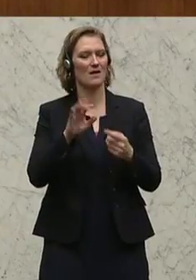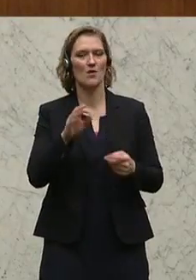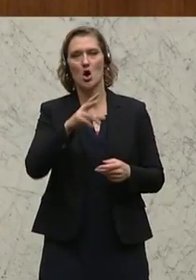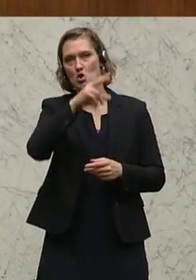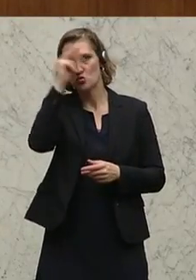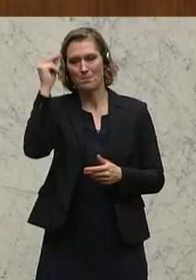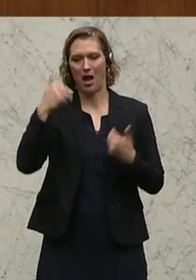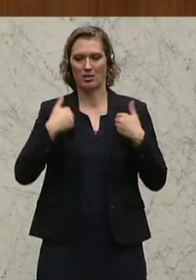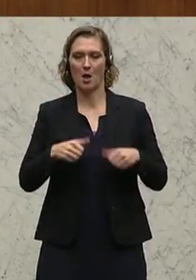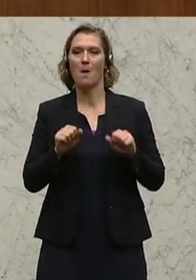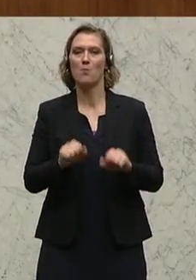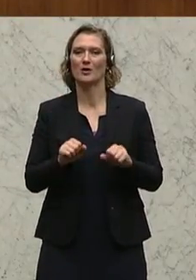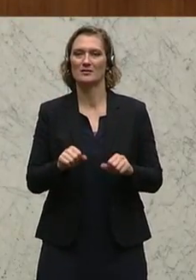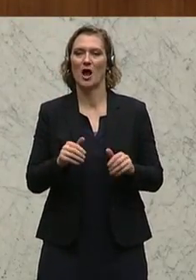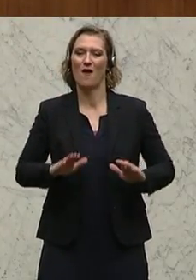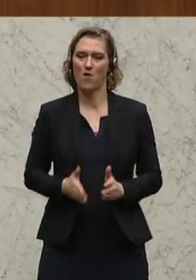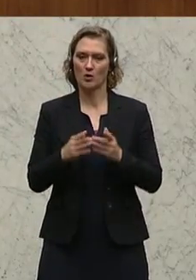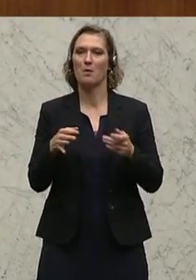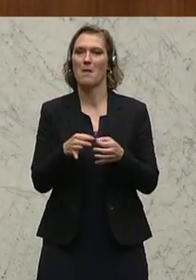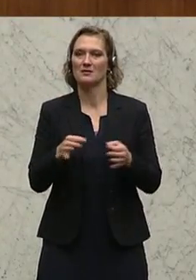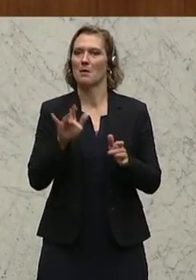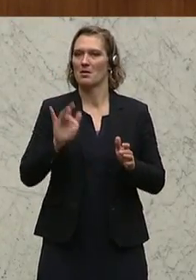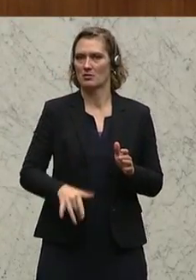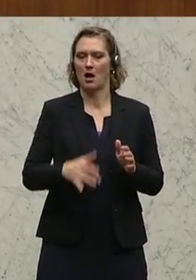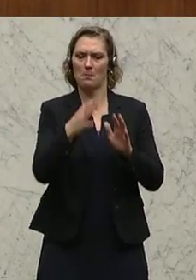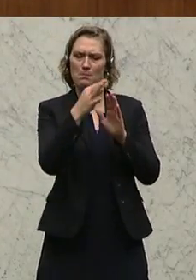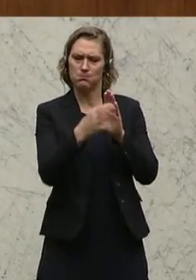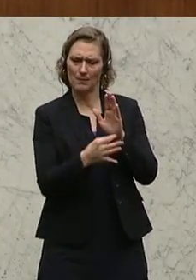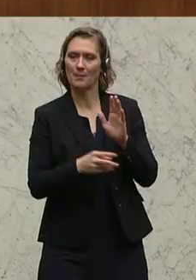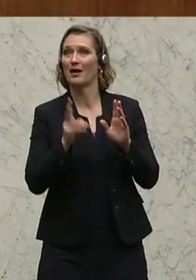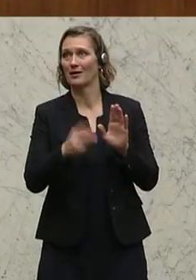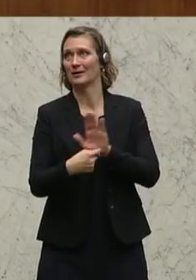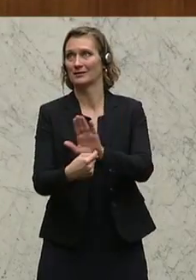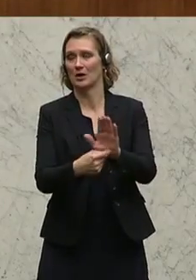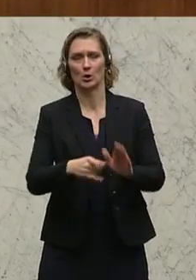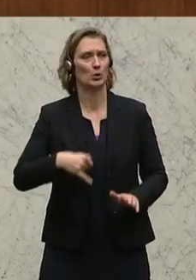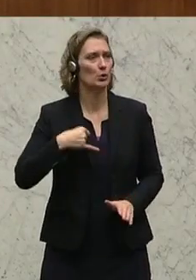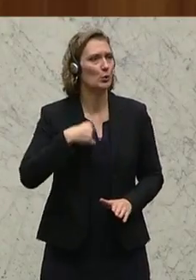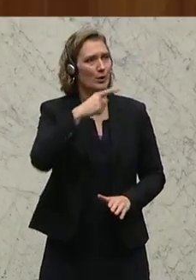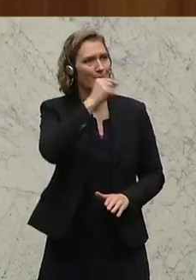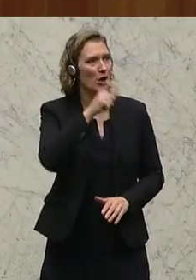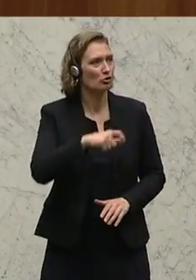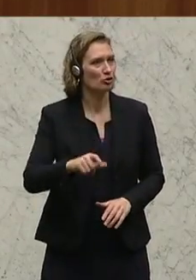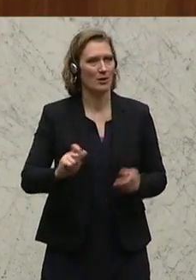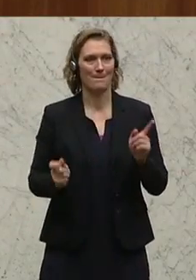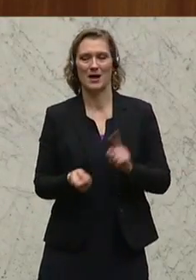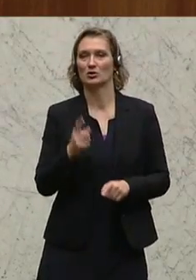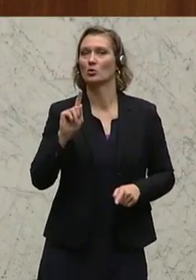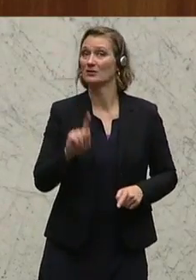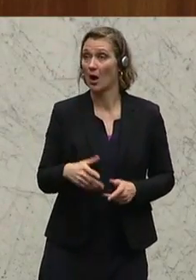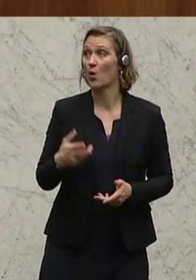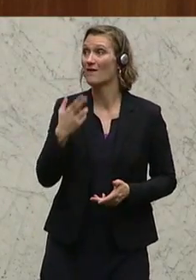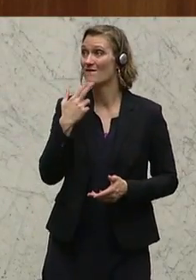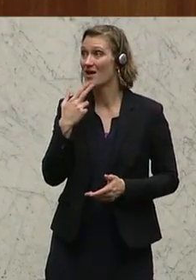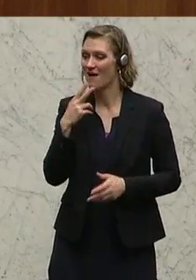Humanpotenzial nennt. Ich möchte verschiedene Punkte, wie man eben junge Menschen, aber vor allem auch